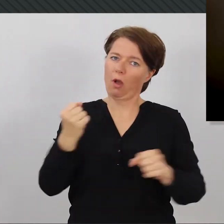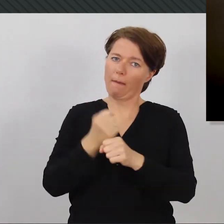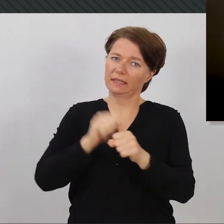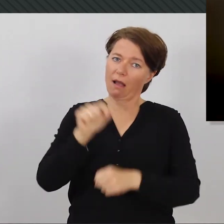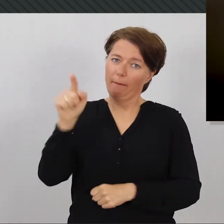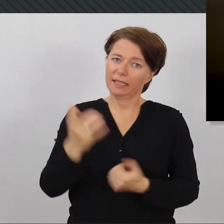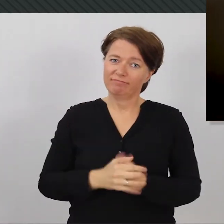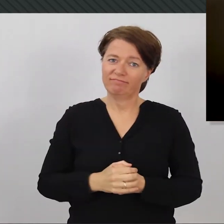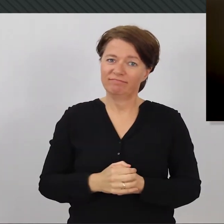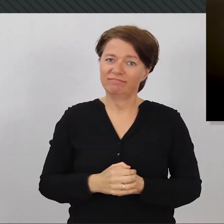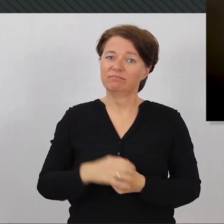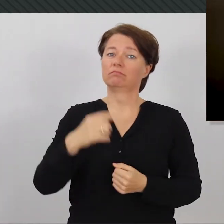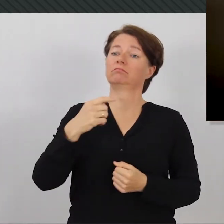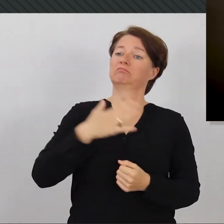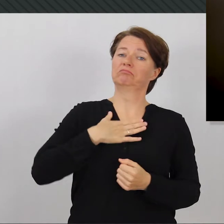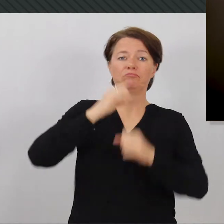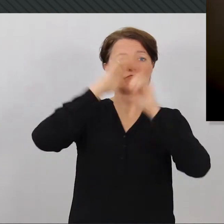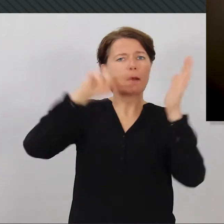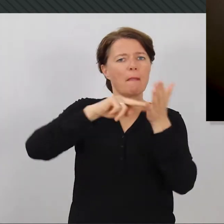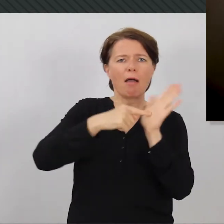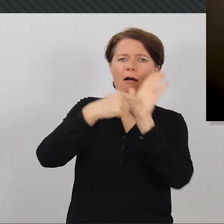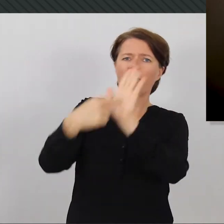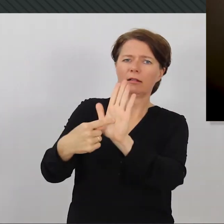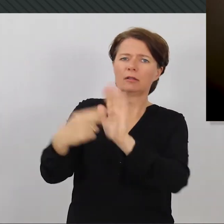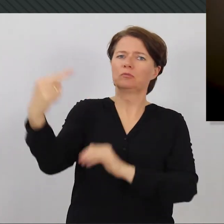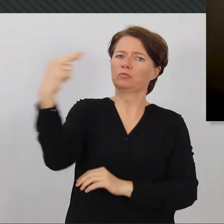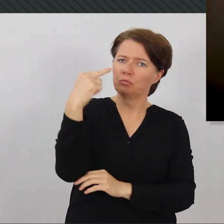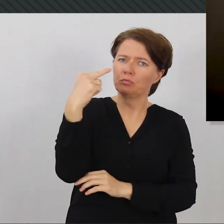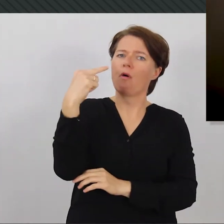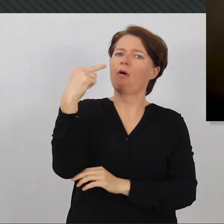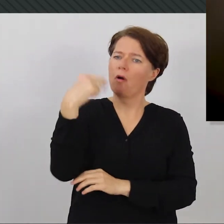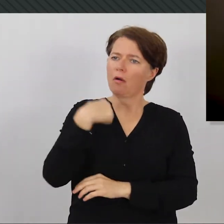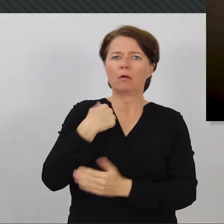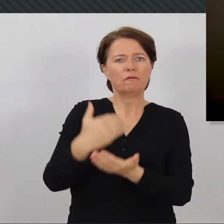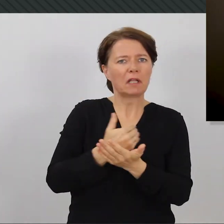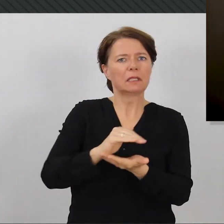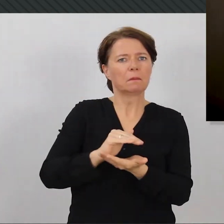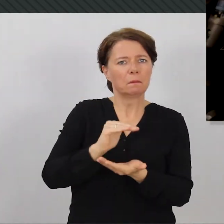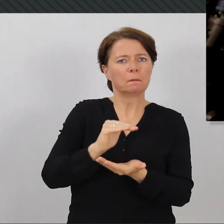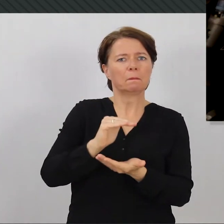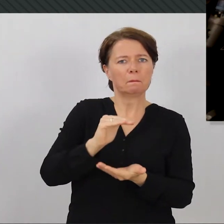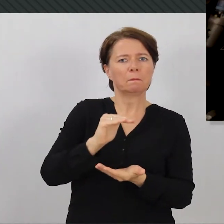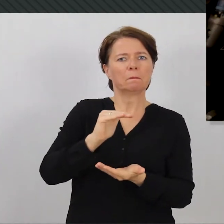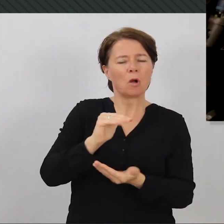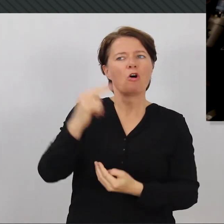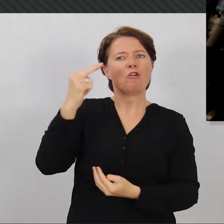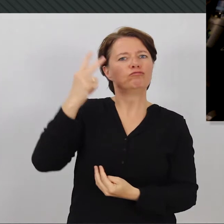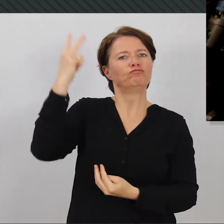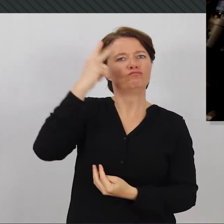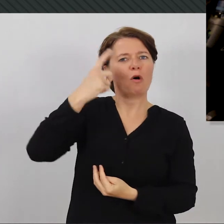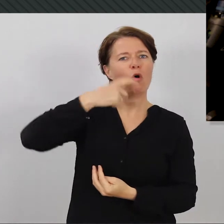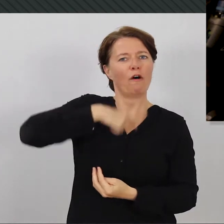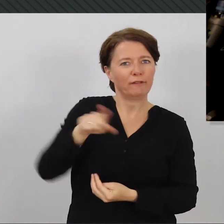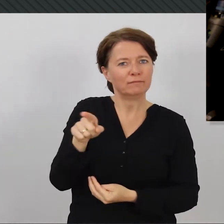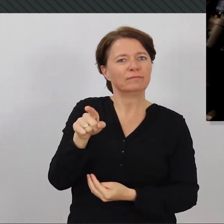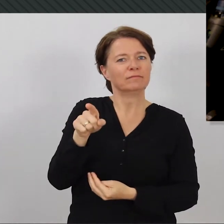dort war und meine Pläne erläutert habe und die auch gesehen haben, okay, da kommt ein Einkommen rein und das wird immer größer und das wird immer größer, waren die sehr verständnisvoll.